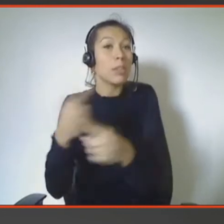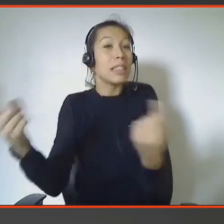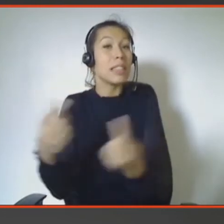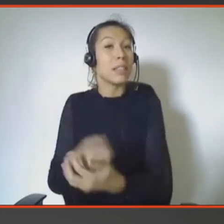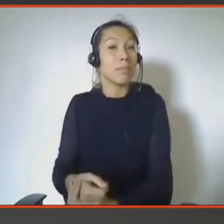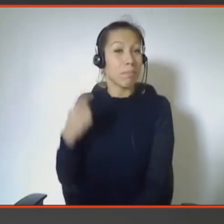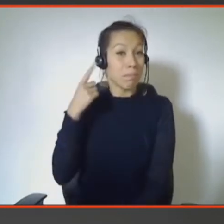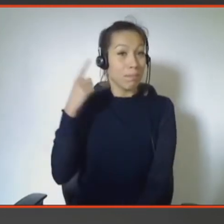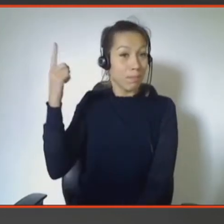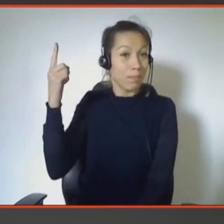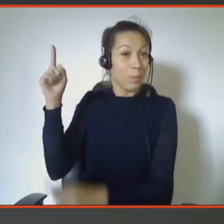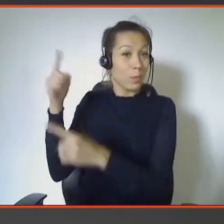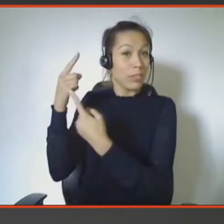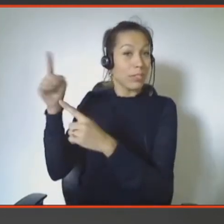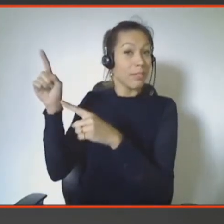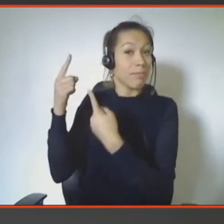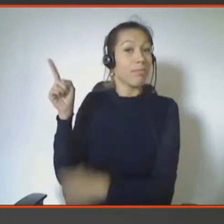pour entendre la chanson qu'il vous suggère.